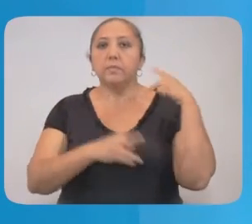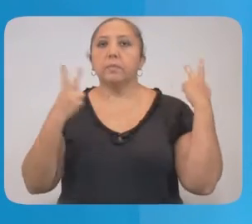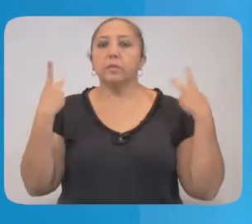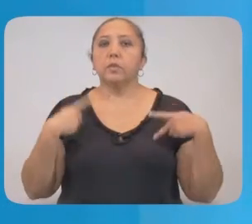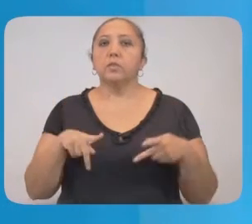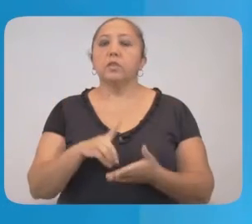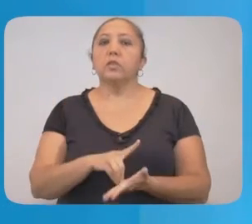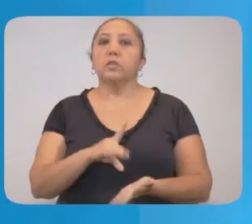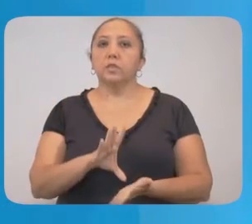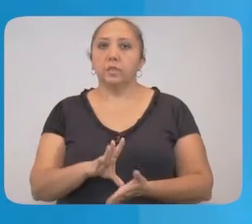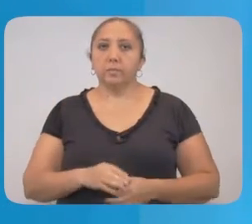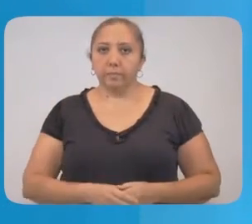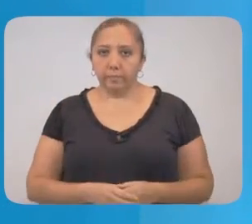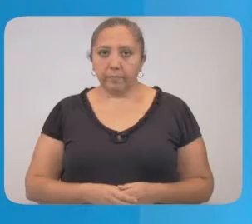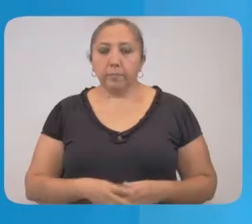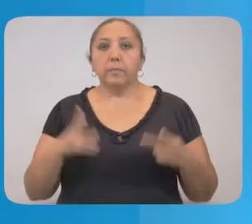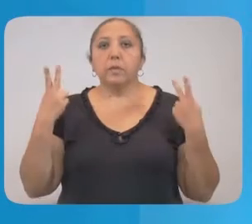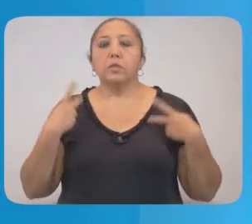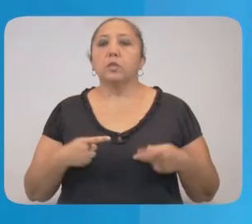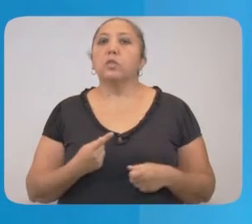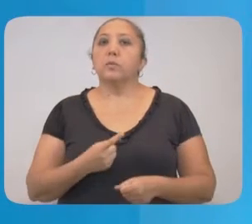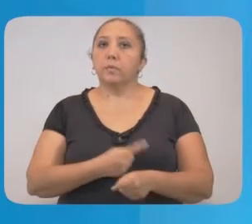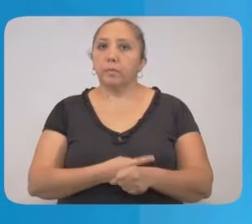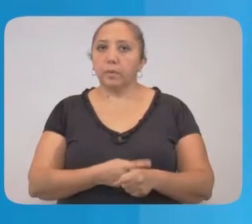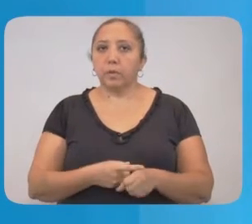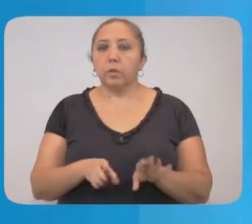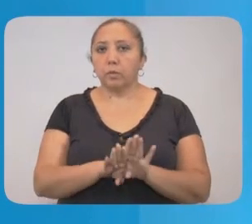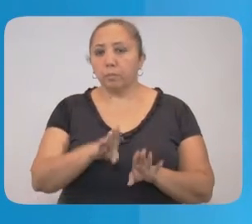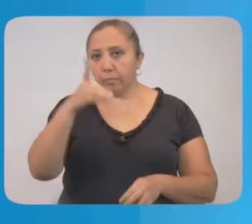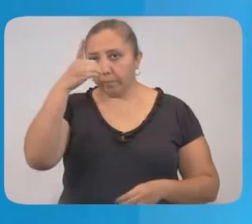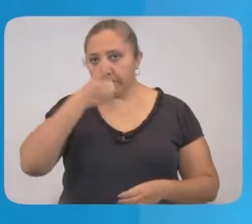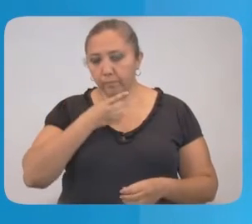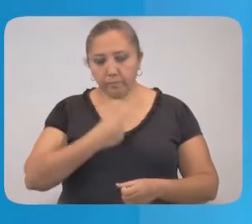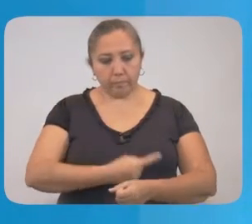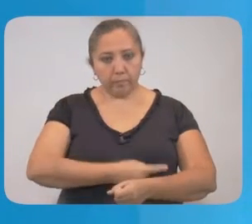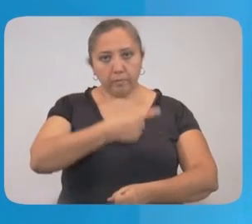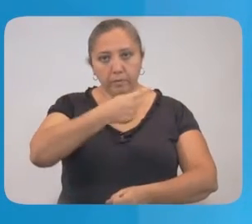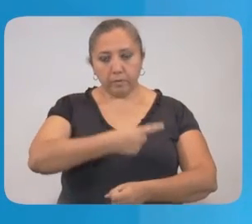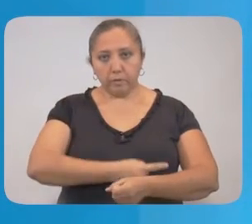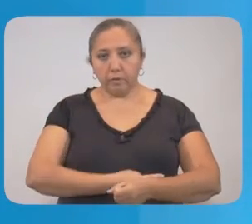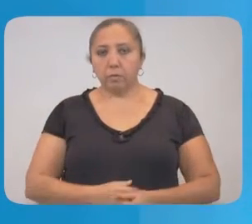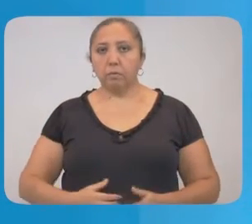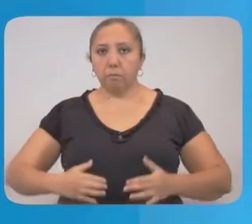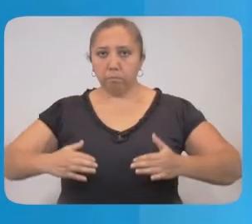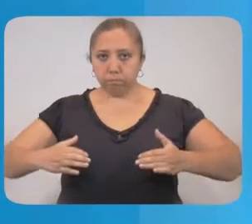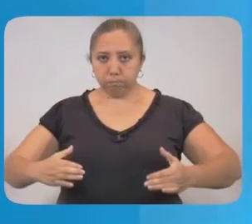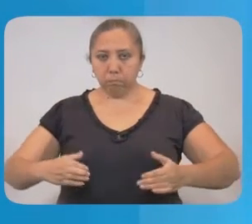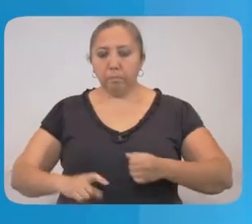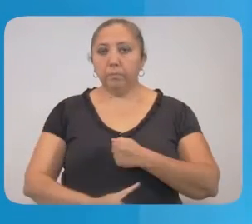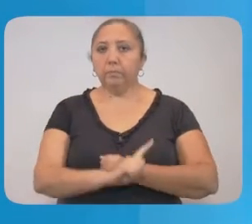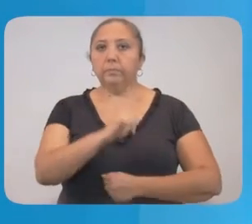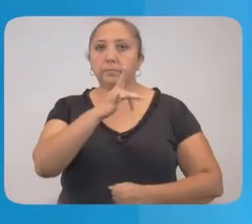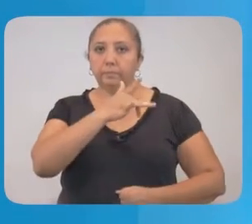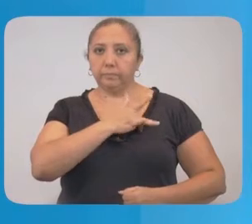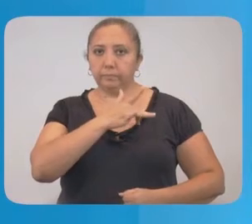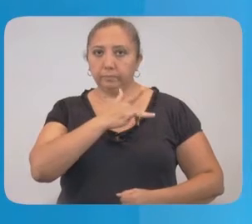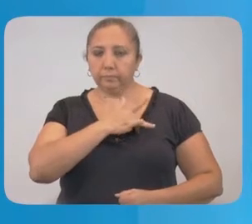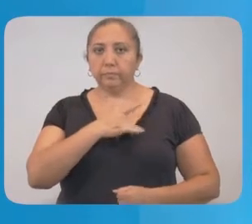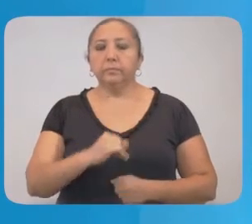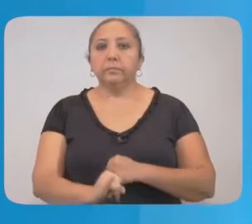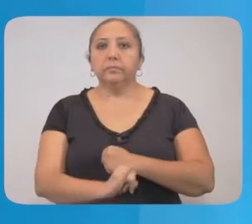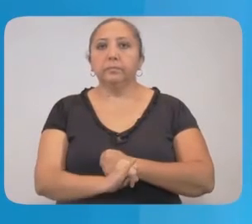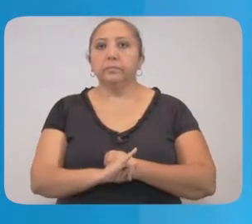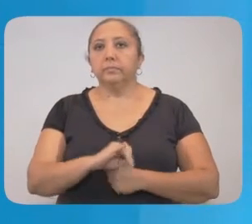kuyubik kaanang, watu tikin sasakkale, shiktu seblakil, tuik naltzakia, le yang nats tie. Ichil ujazi lepakmen